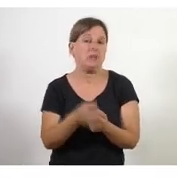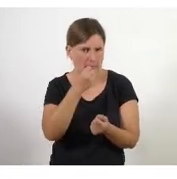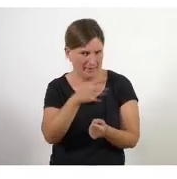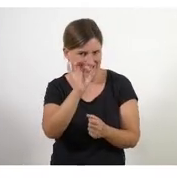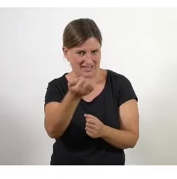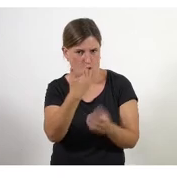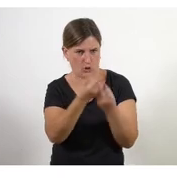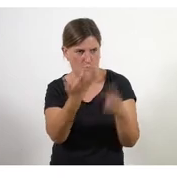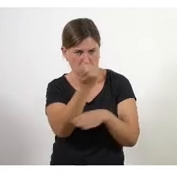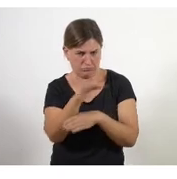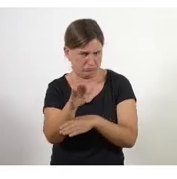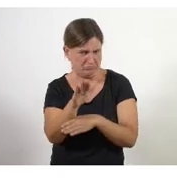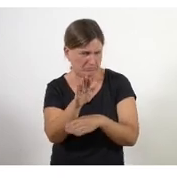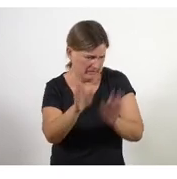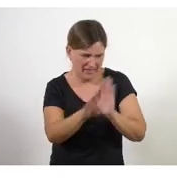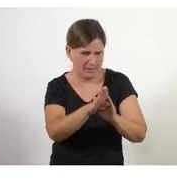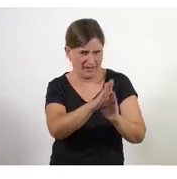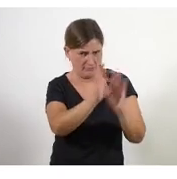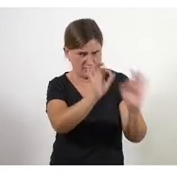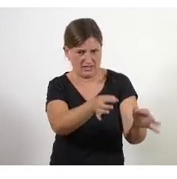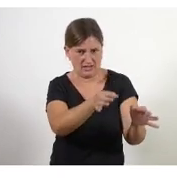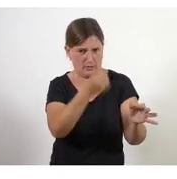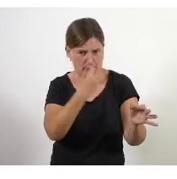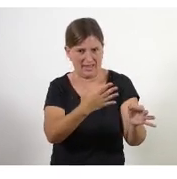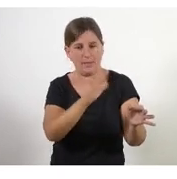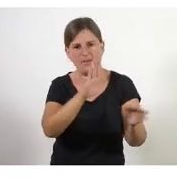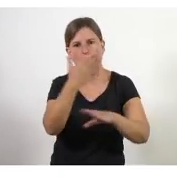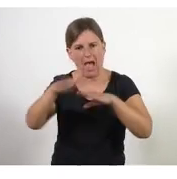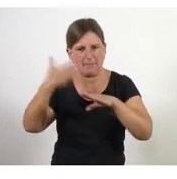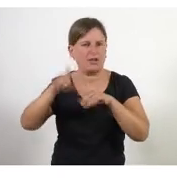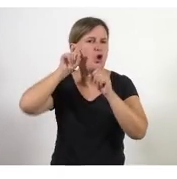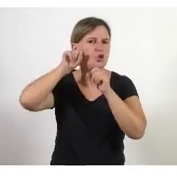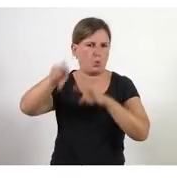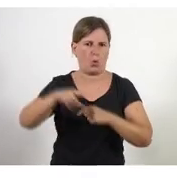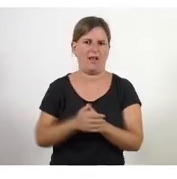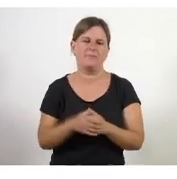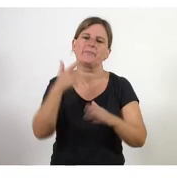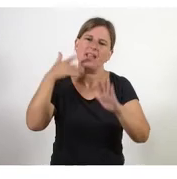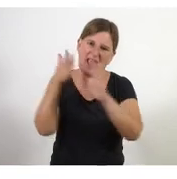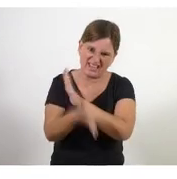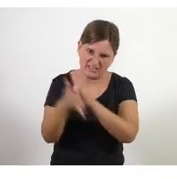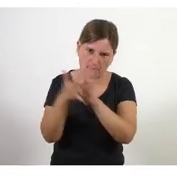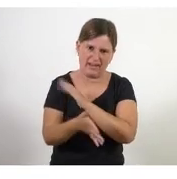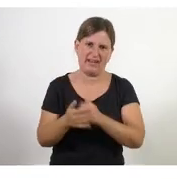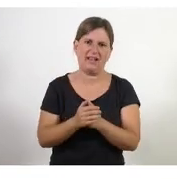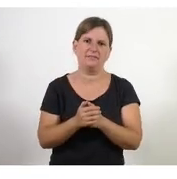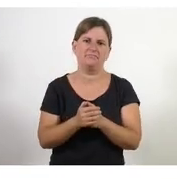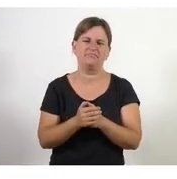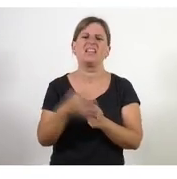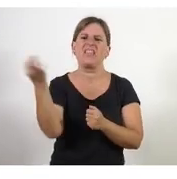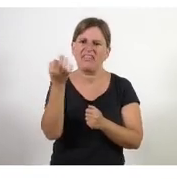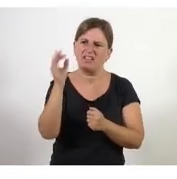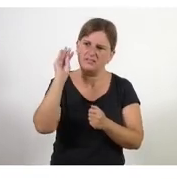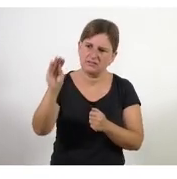si ho vols fer fes-ho i a part truca explica-li transmet-li